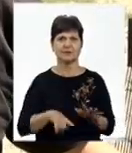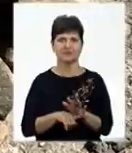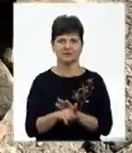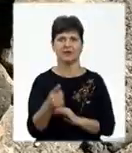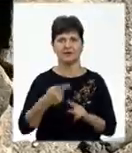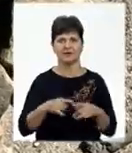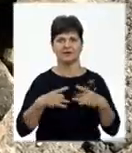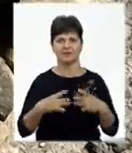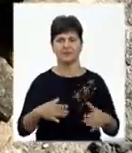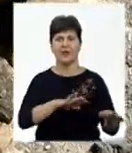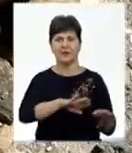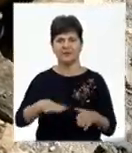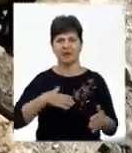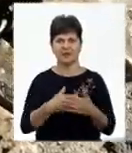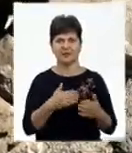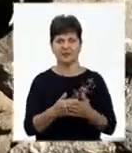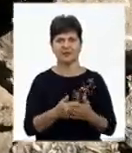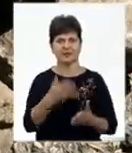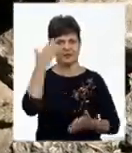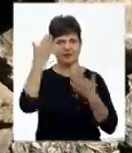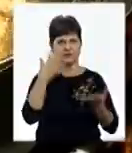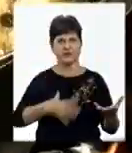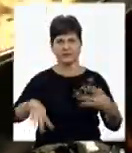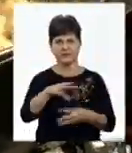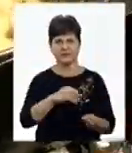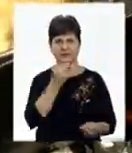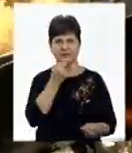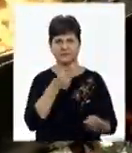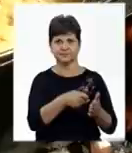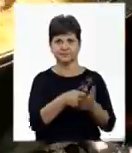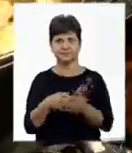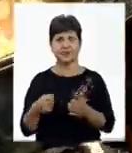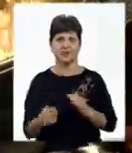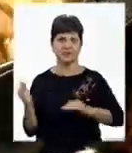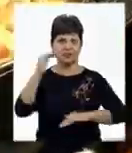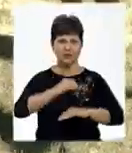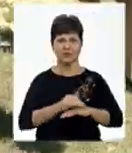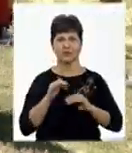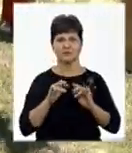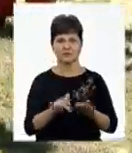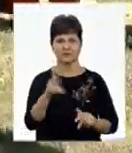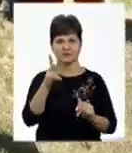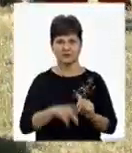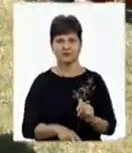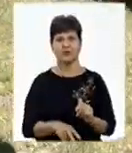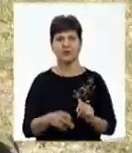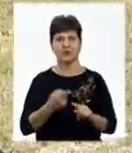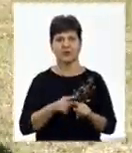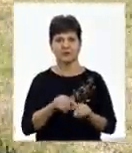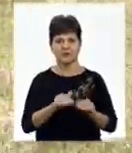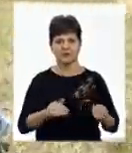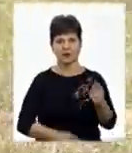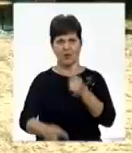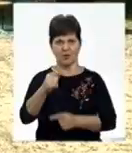зі свята. Після активних розваг усі будуть ласувати обідом. Пікнік триватиме до вечора, а по закінченню заходу теплогід доставить дітей